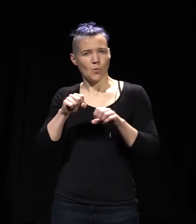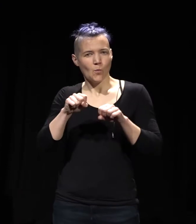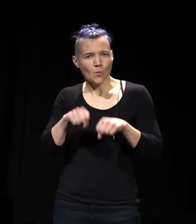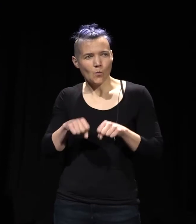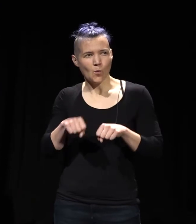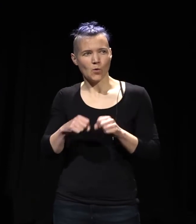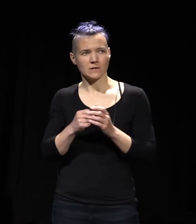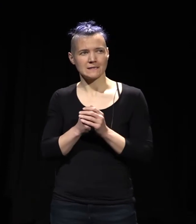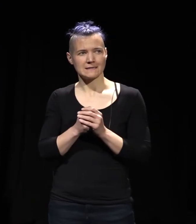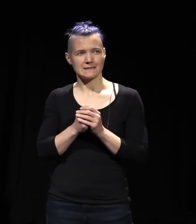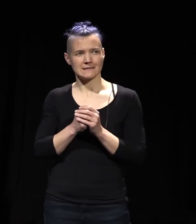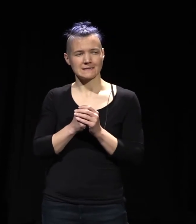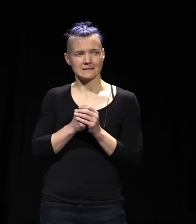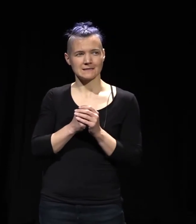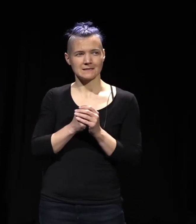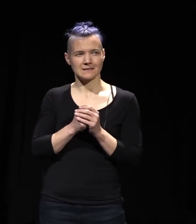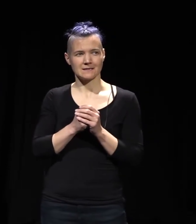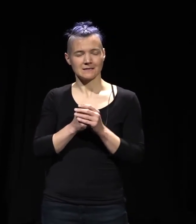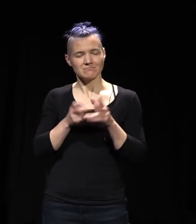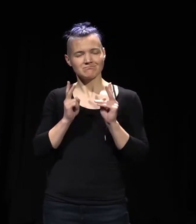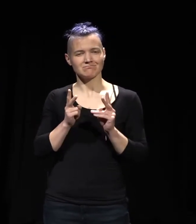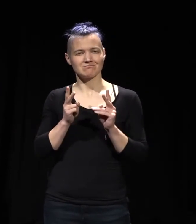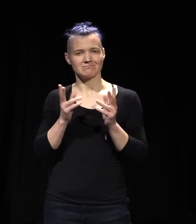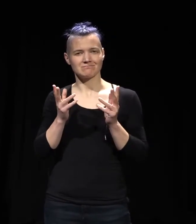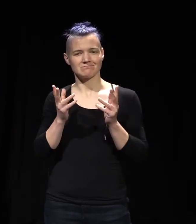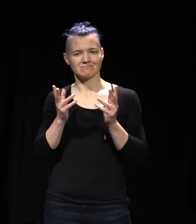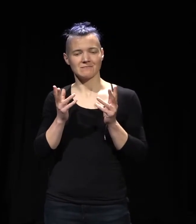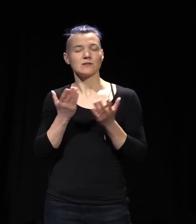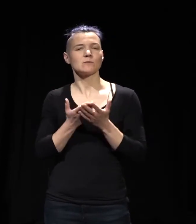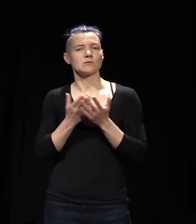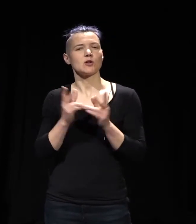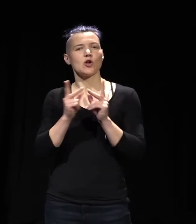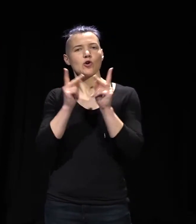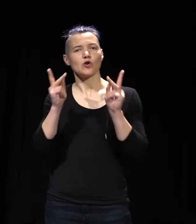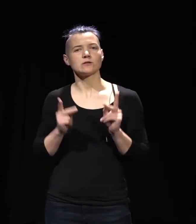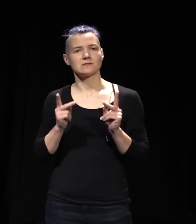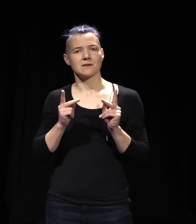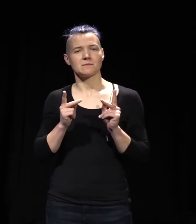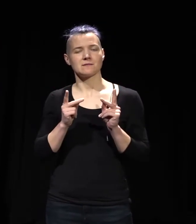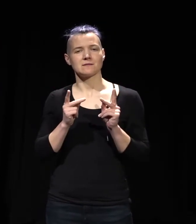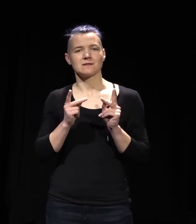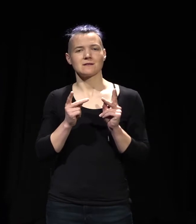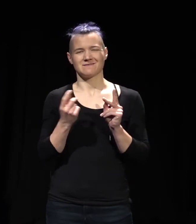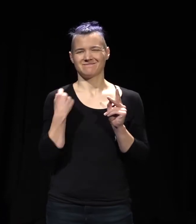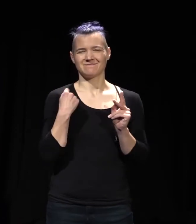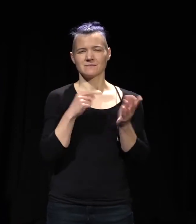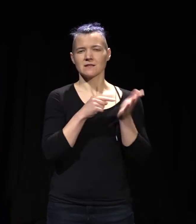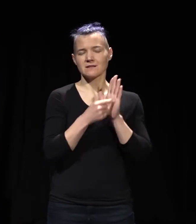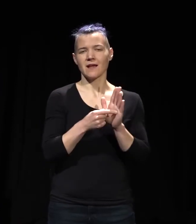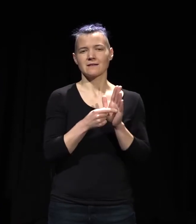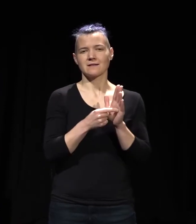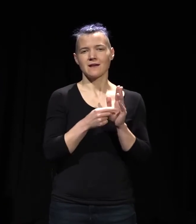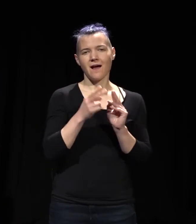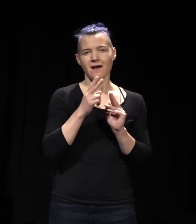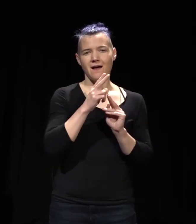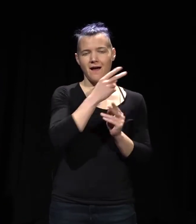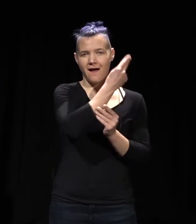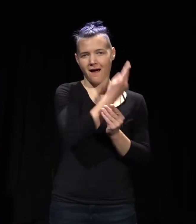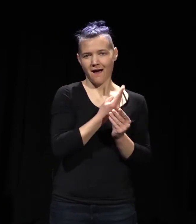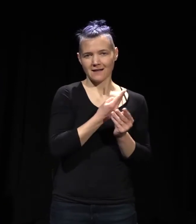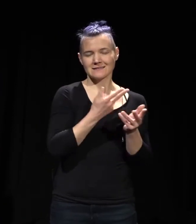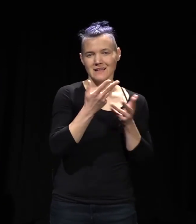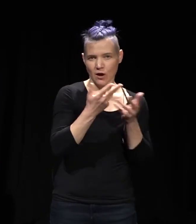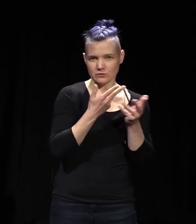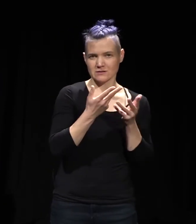zu verwirklichen, indem man zum Beispiel das Konzept vom Arts Council als Modell nimmt? Wäre